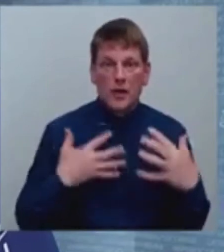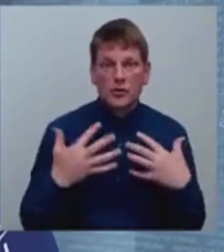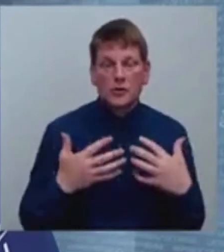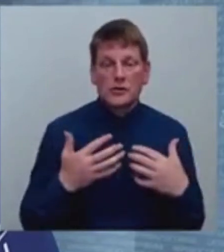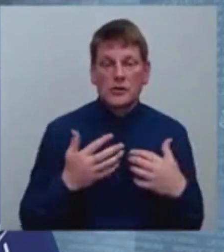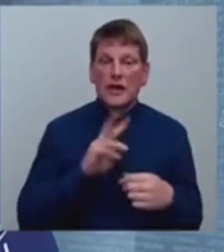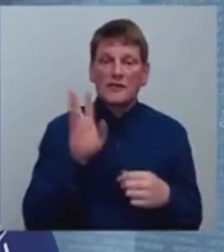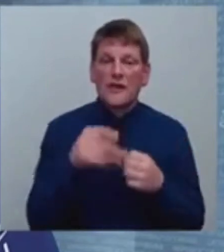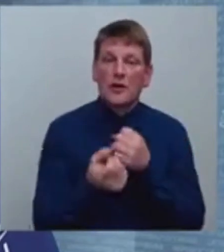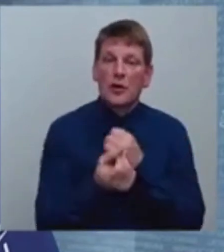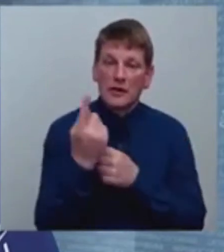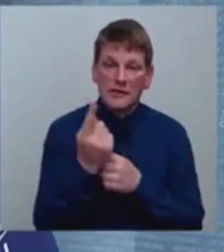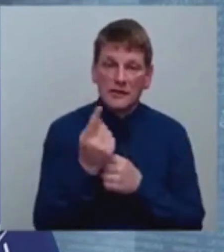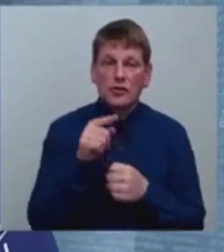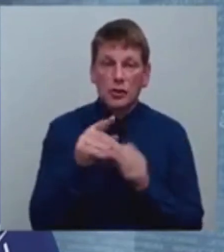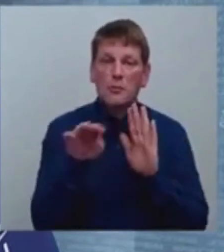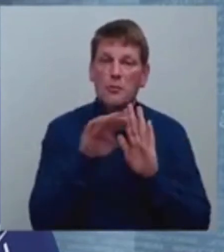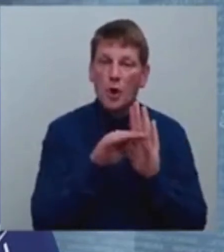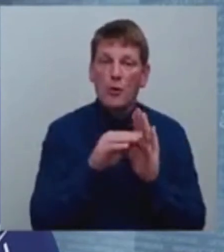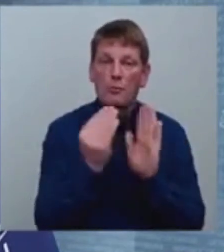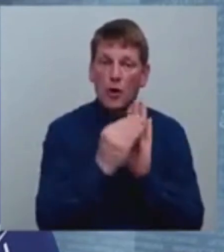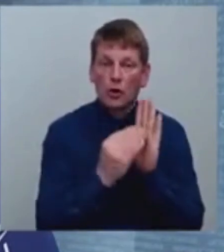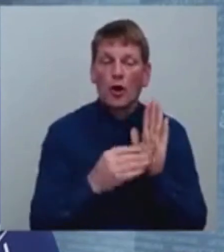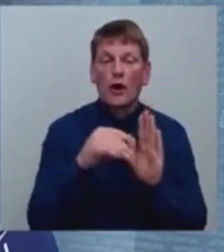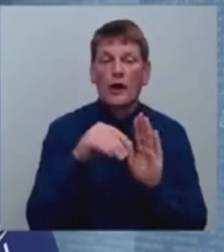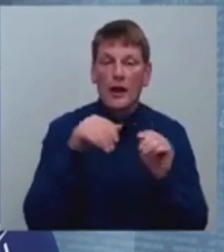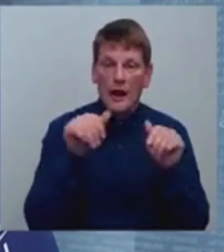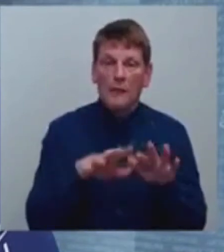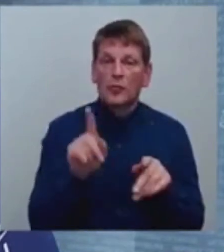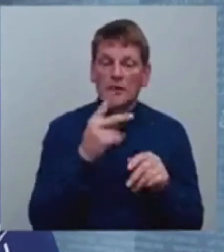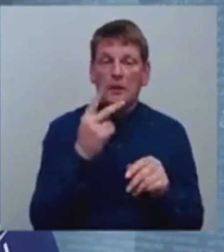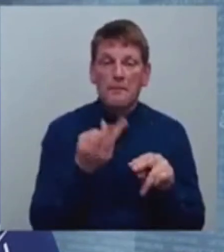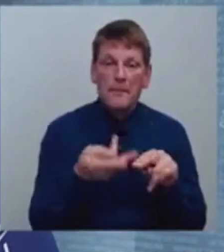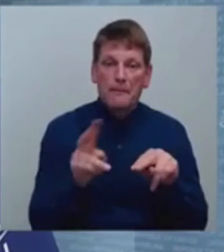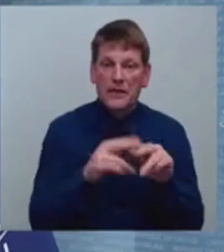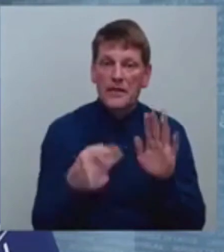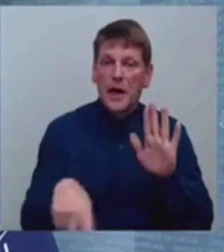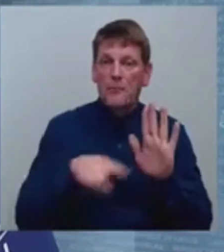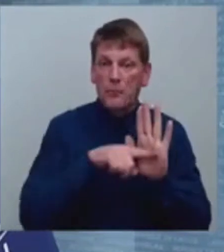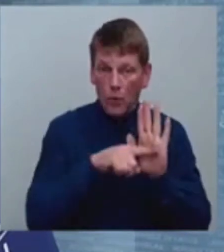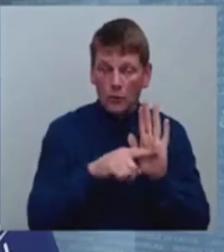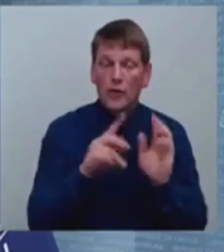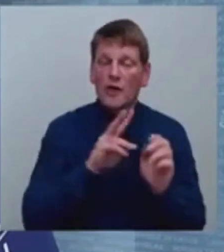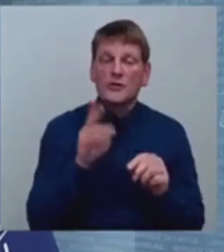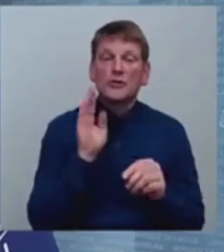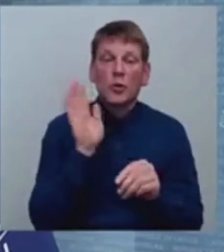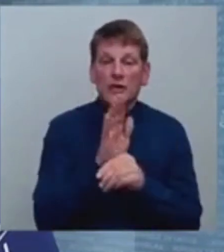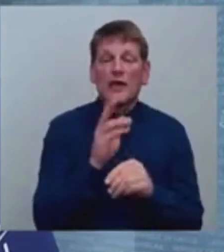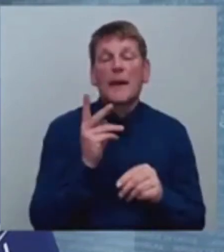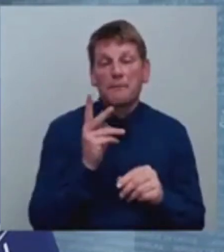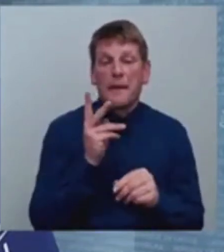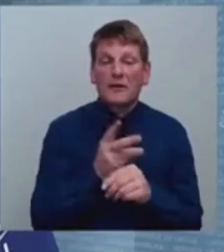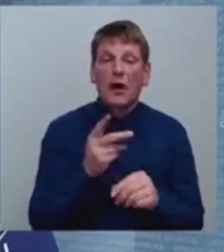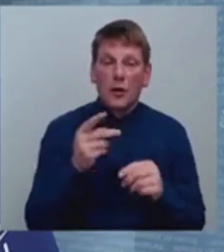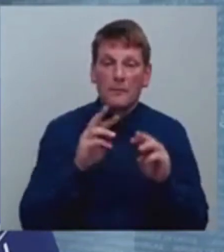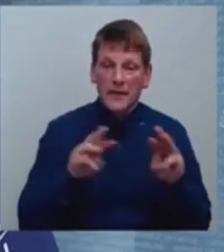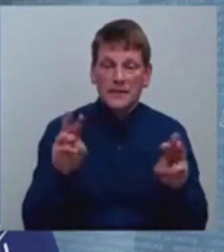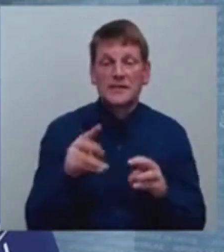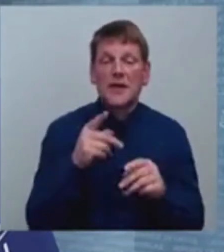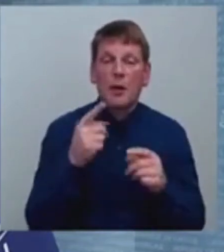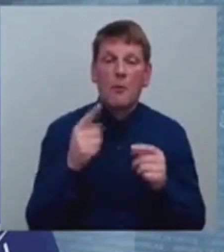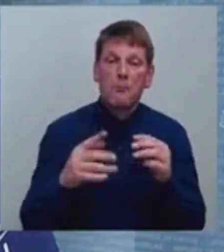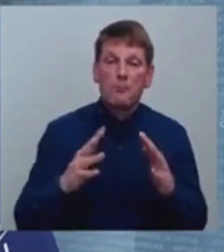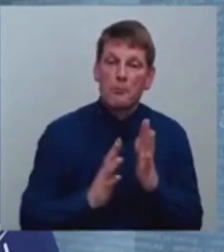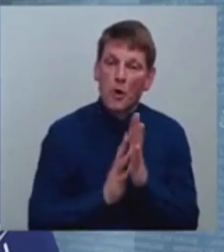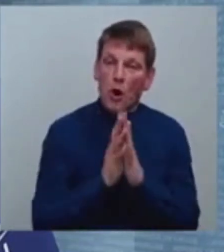varētu rasties, šis protokollēmums ir papildināts ar punktu, kas uzliek pienākumu ministrijai, vērtēt progresu skolotīkla kārtošanā